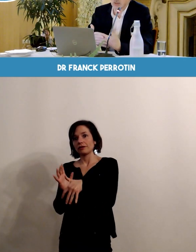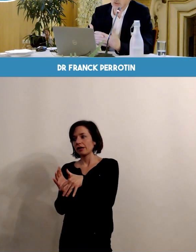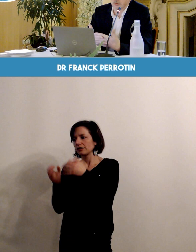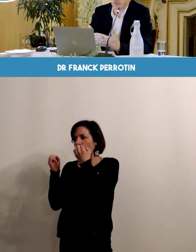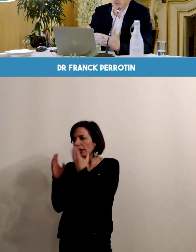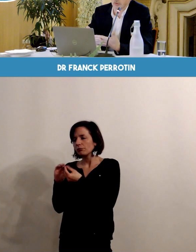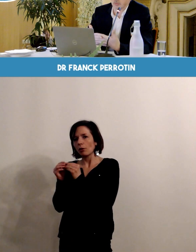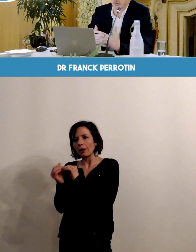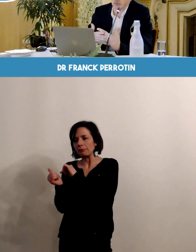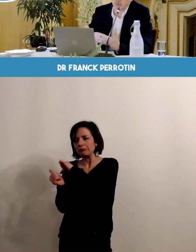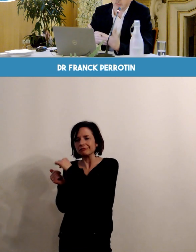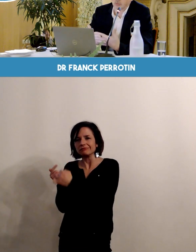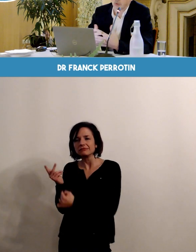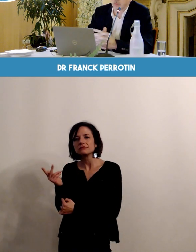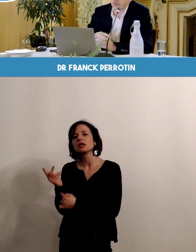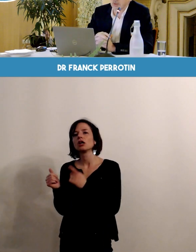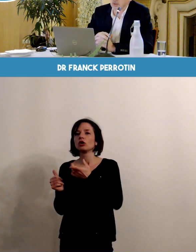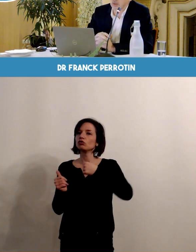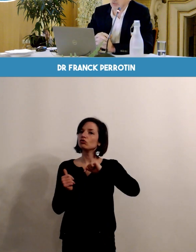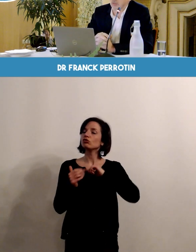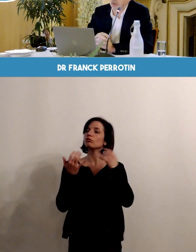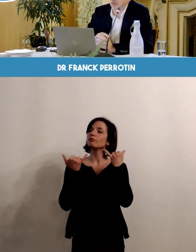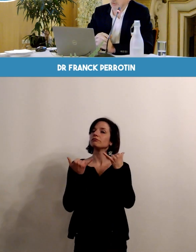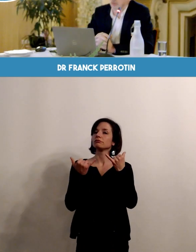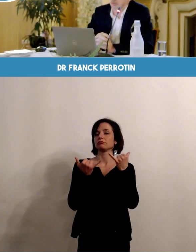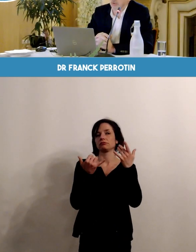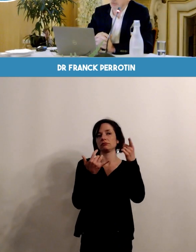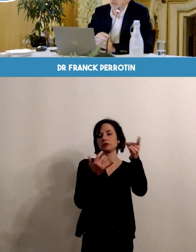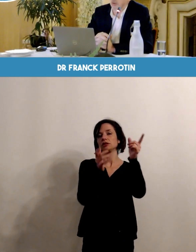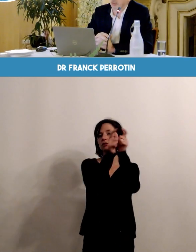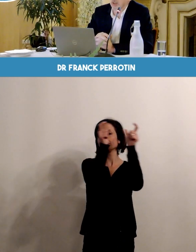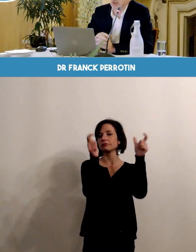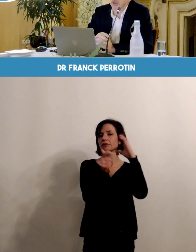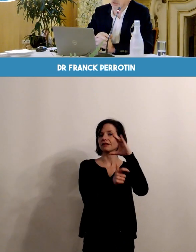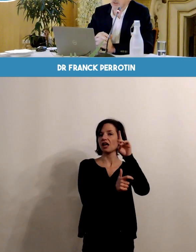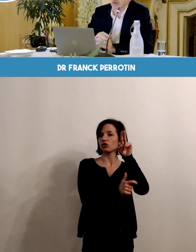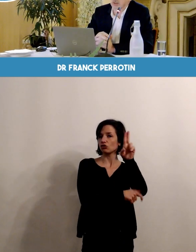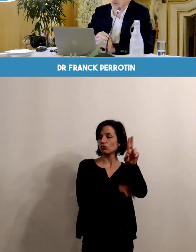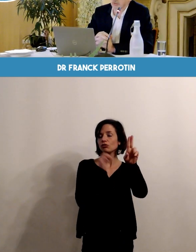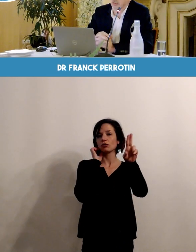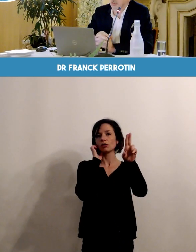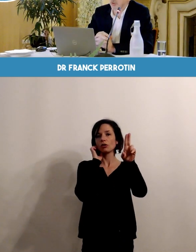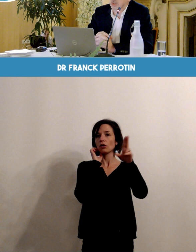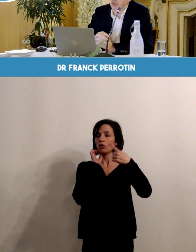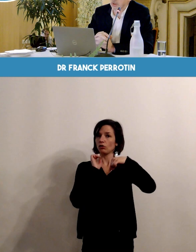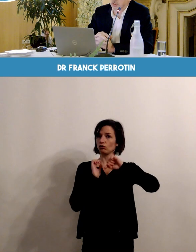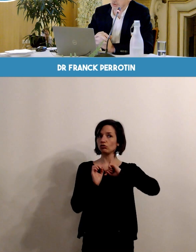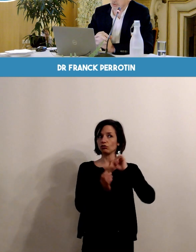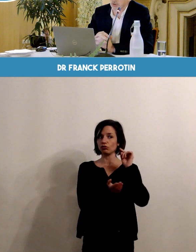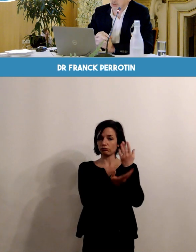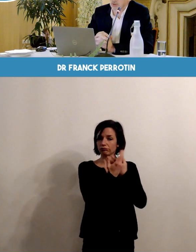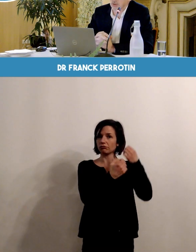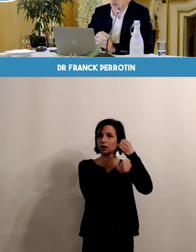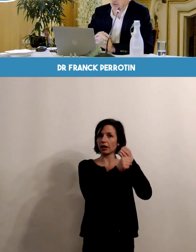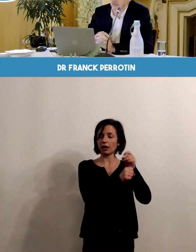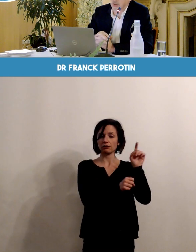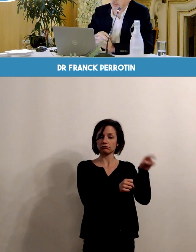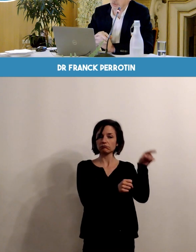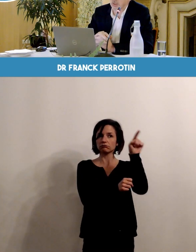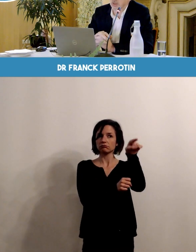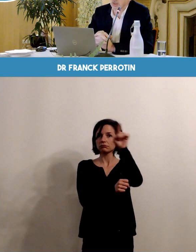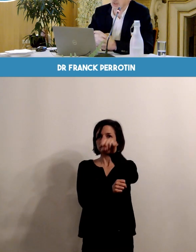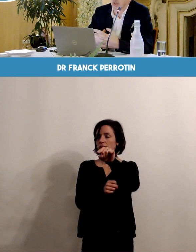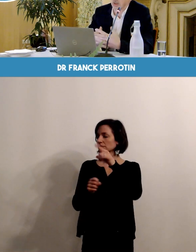la grossesse certains centres comme le nôtre comme la maternité du CHU ont mis en place des centres de dépistage